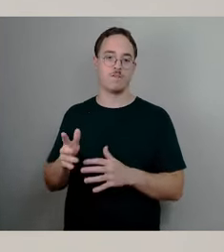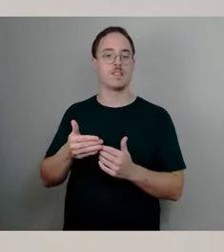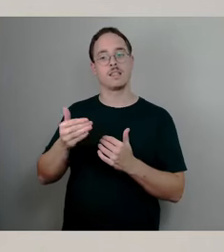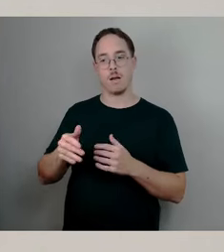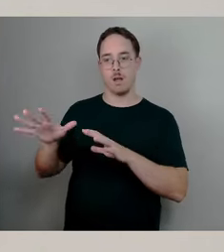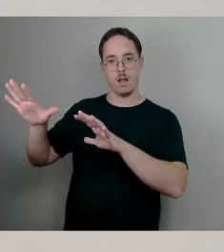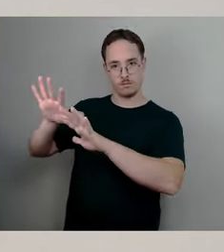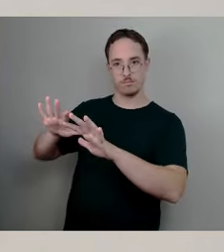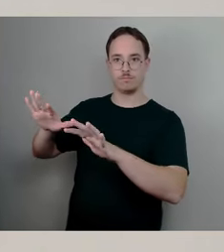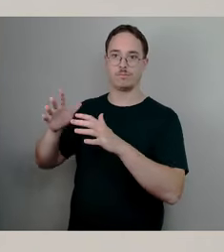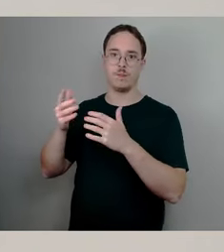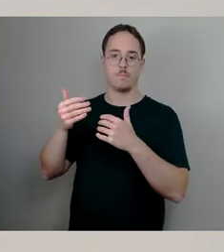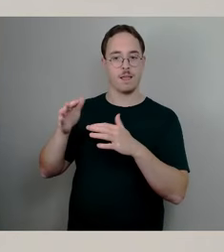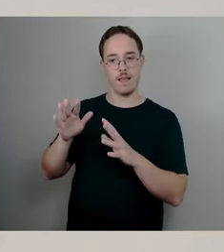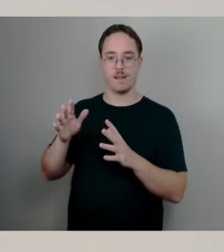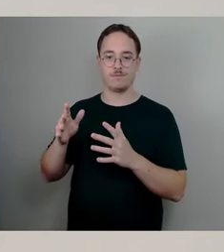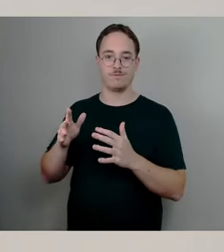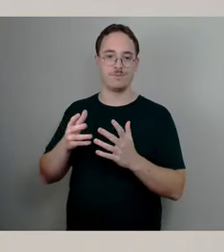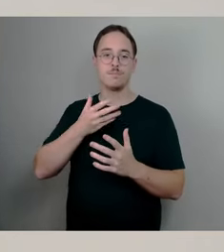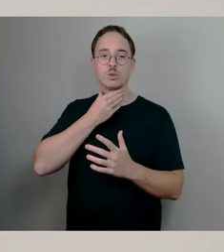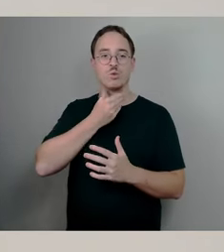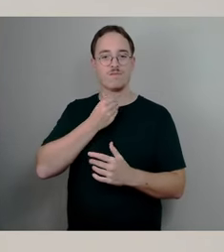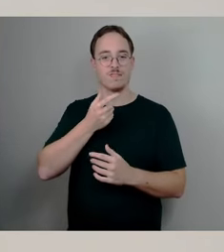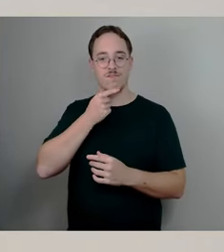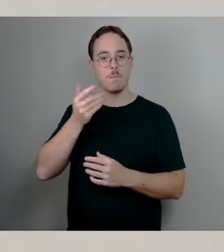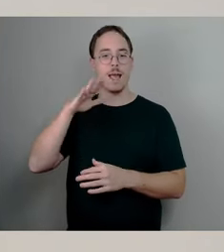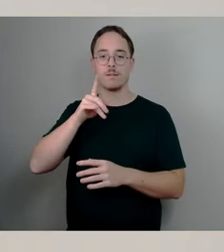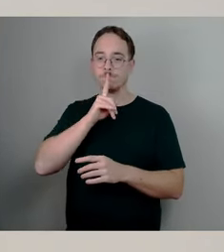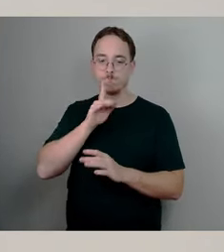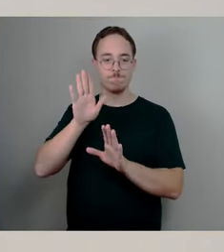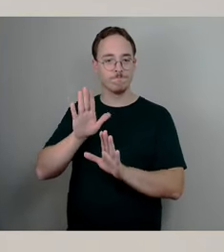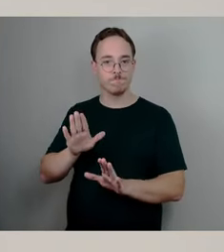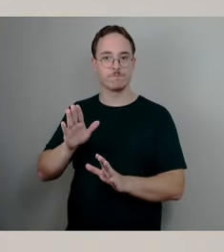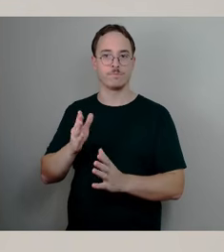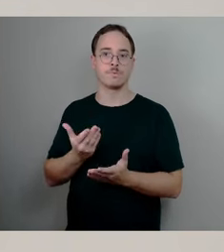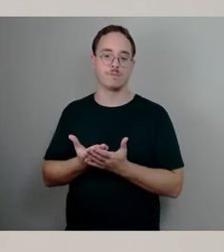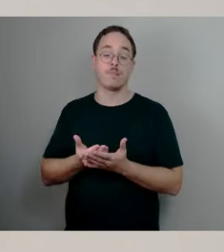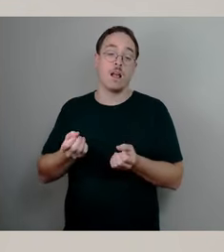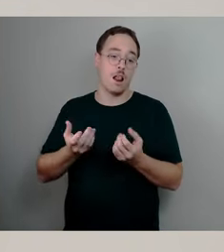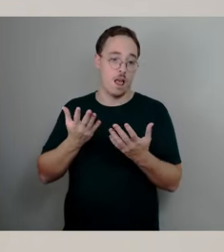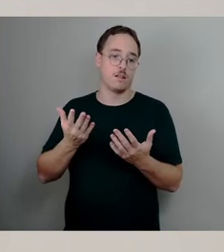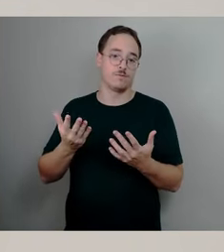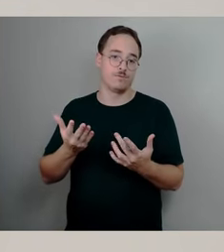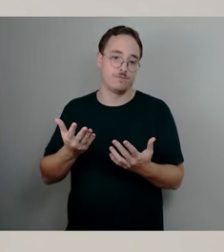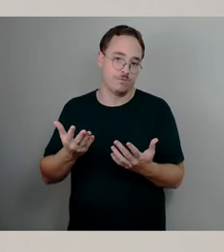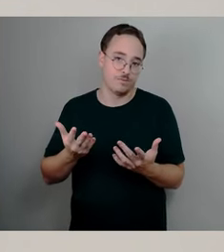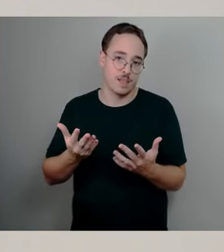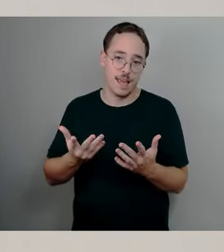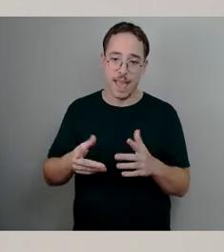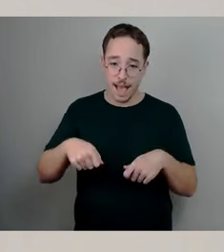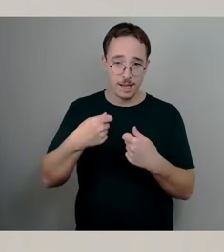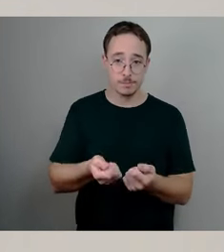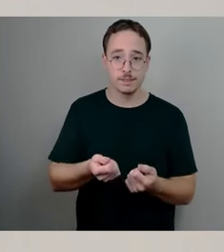von Ihnen beschriebenen Lebensgefühl der sozusagen sich der Gastronomie befindlichen